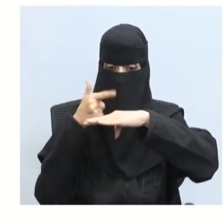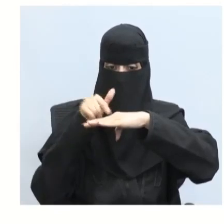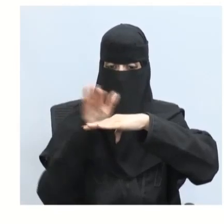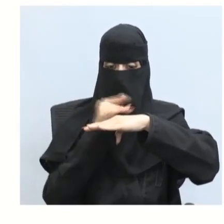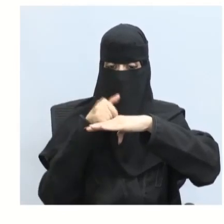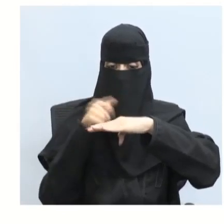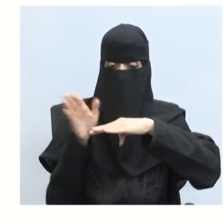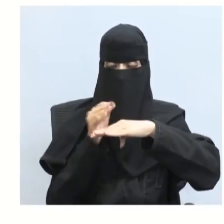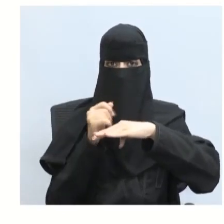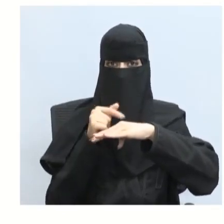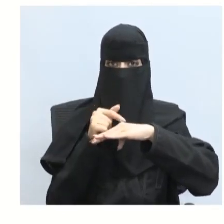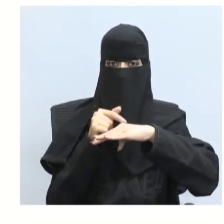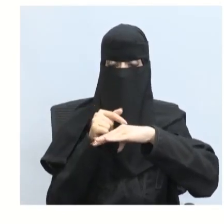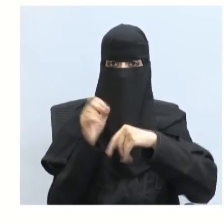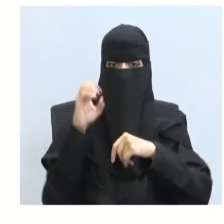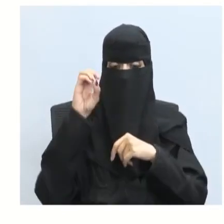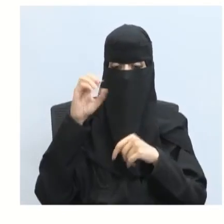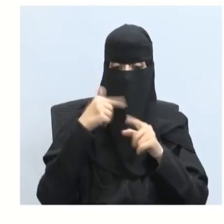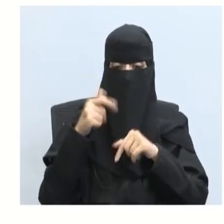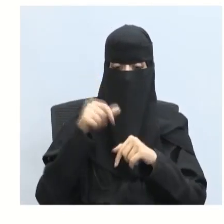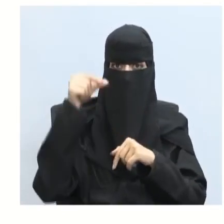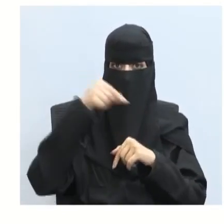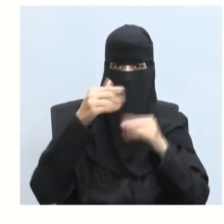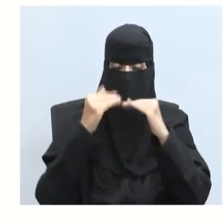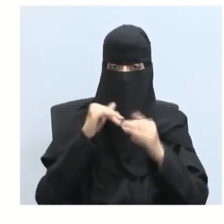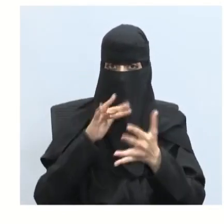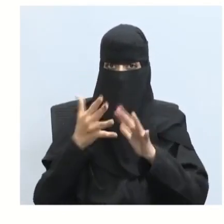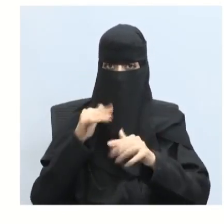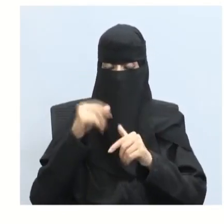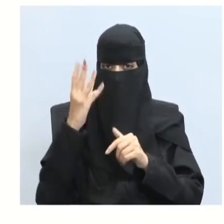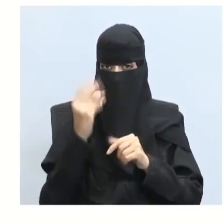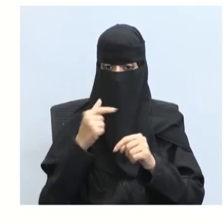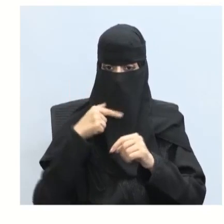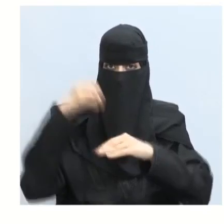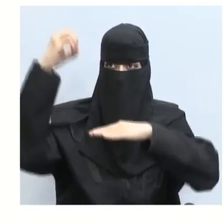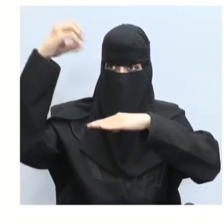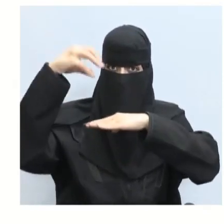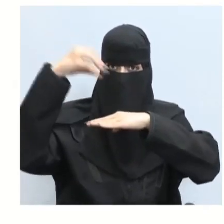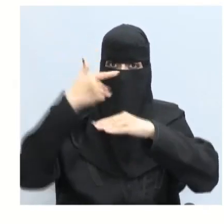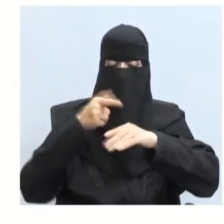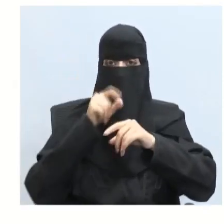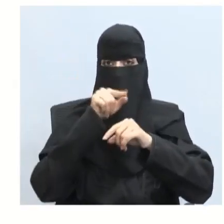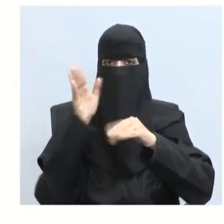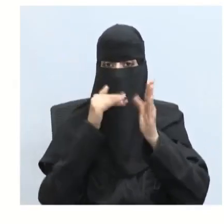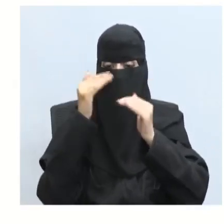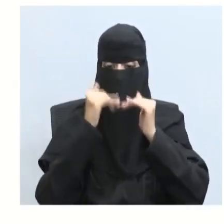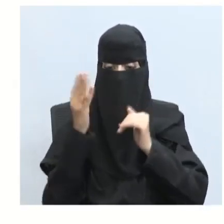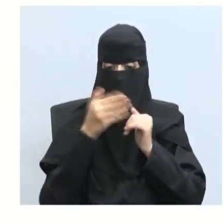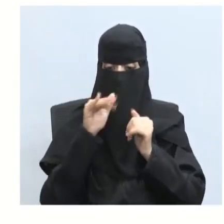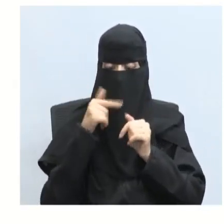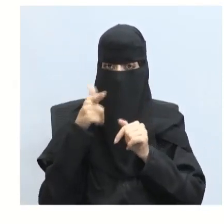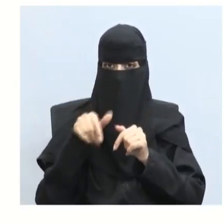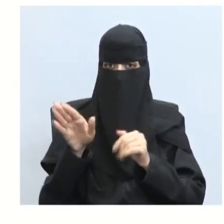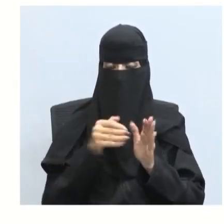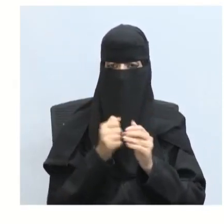أربعة باي آر تربيع فبالتالي من الممكن حساب التدفق أيضا وسطين في طرفين بأنه إي